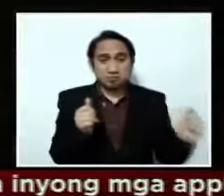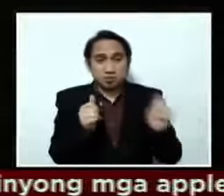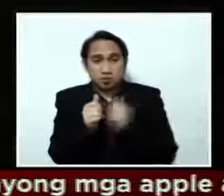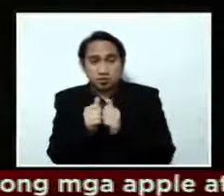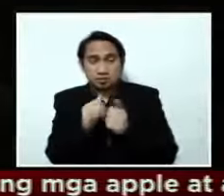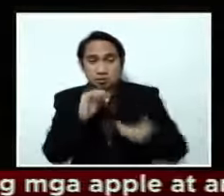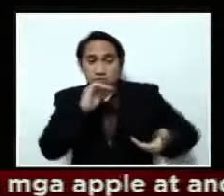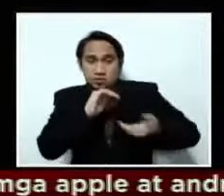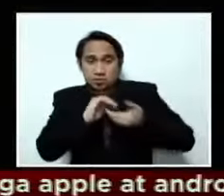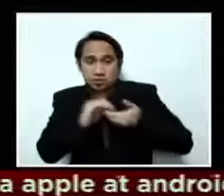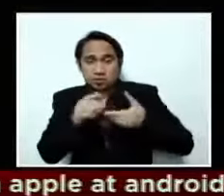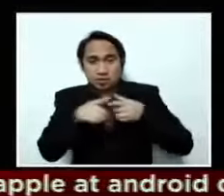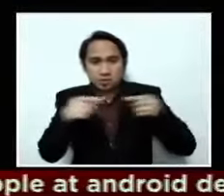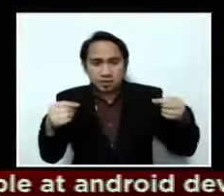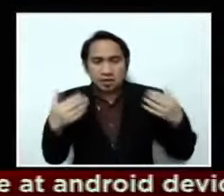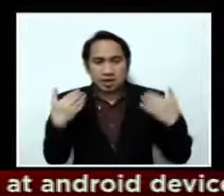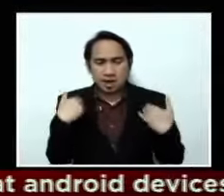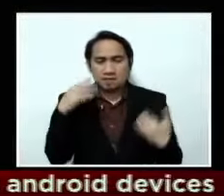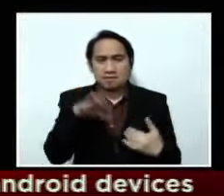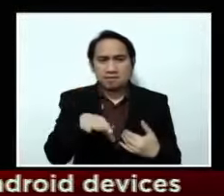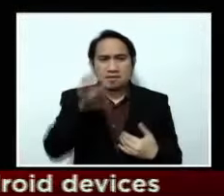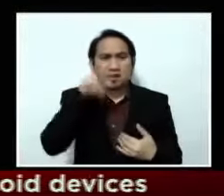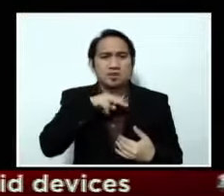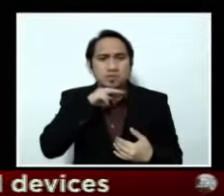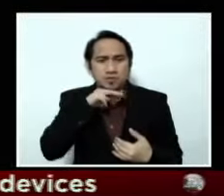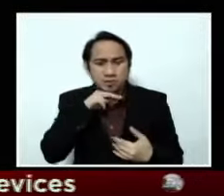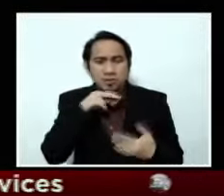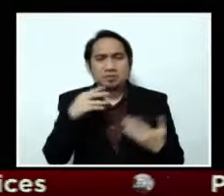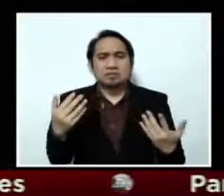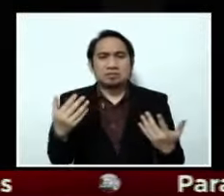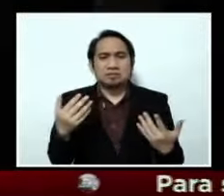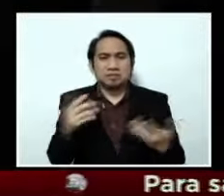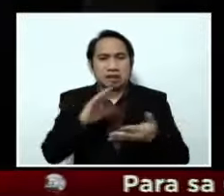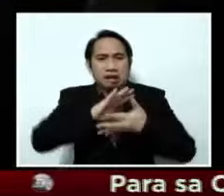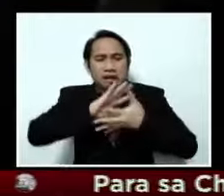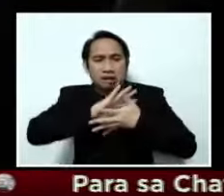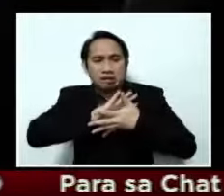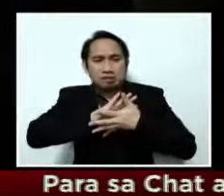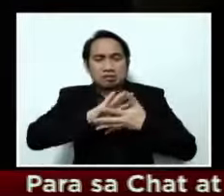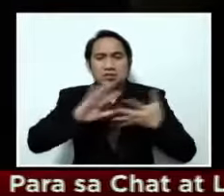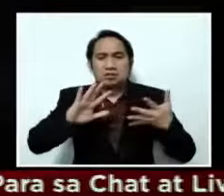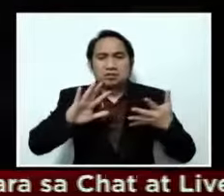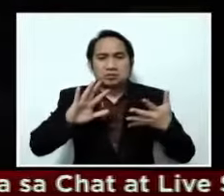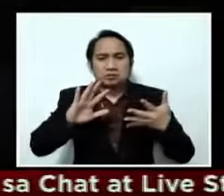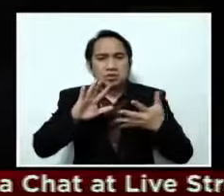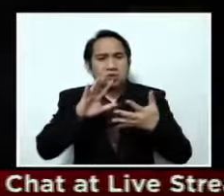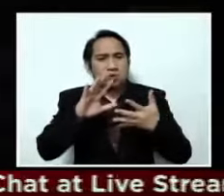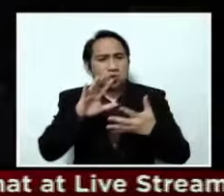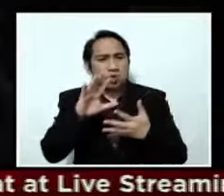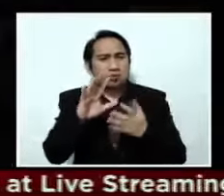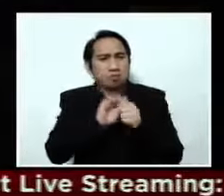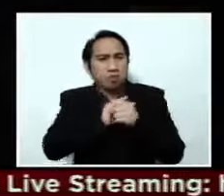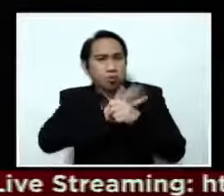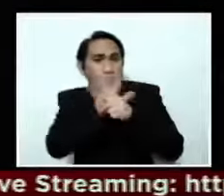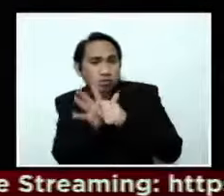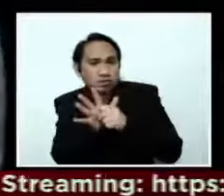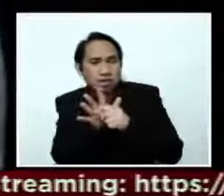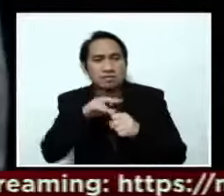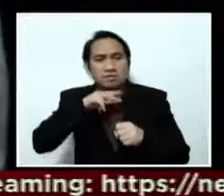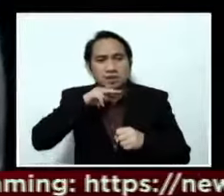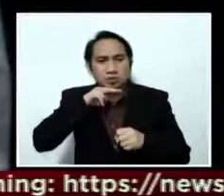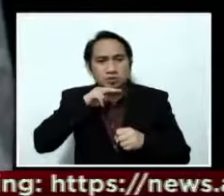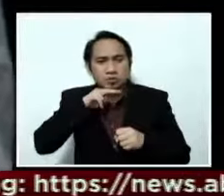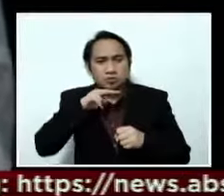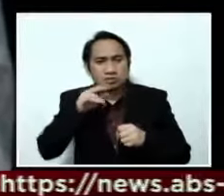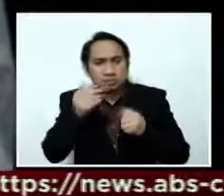nadeskubri silang mga bagong virus kabilang ang ilang coronavirus. Nais nilang pag-aralan ng iba pang strains ng coronavirus na posibleng makahawa